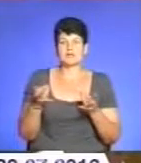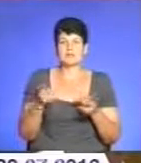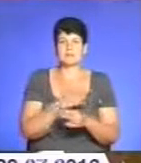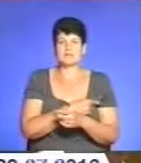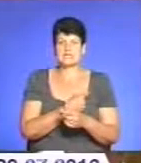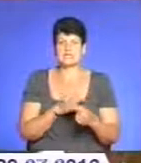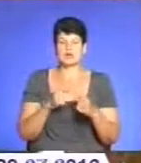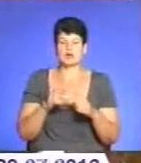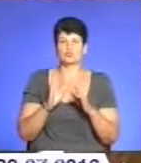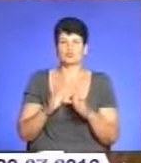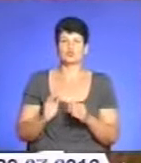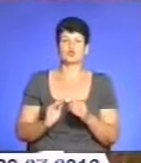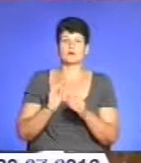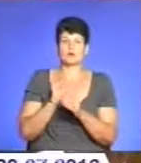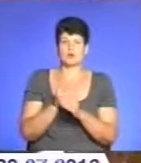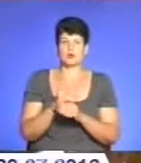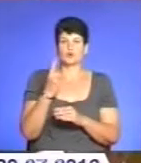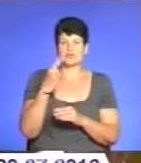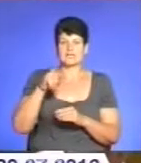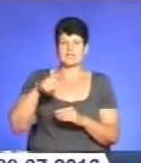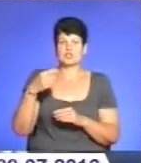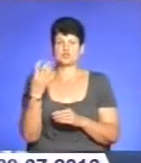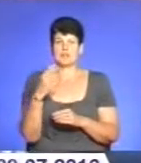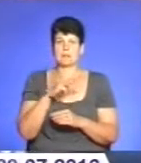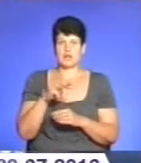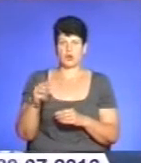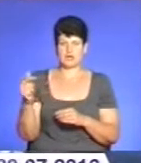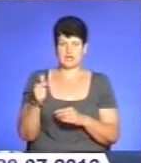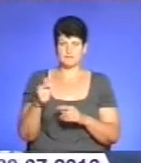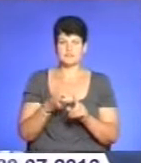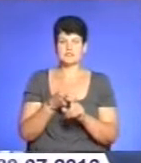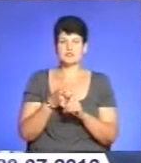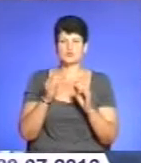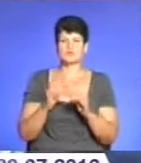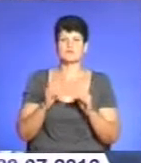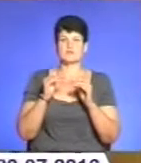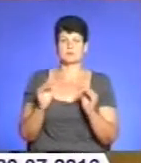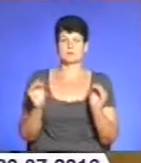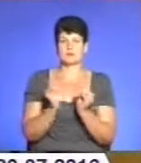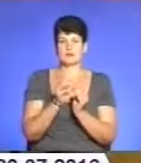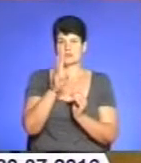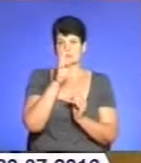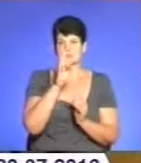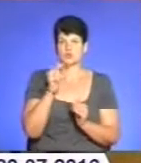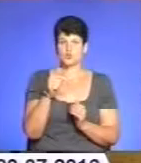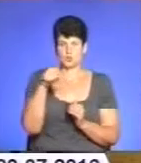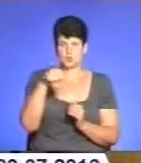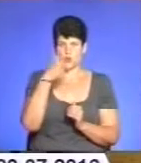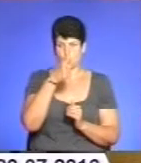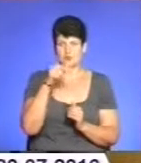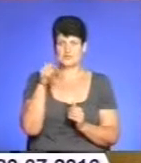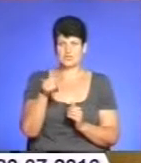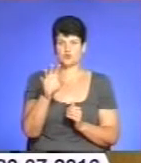галузі буде додатково спрямовано 1,4 млн грн. У зв'язку з підвищенням мінімальної заробітної плати з грудня цього року з